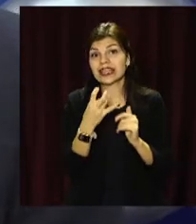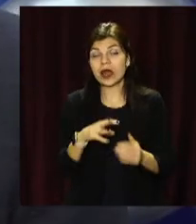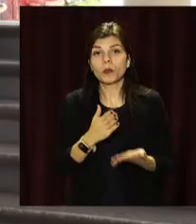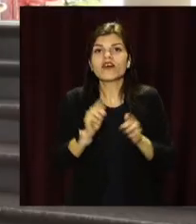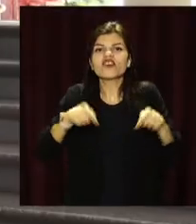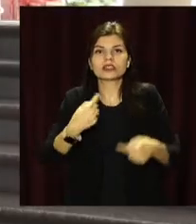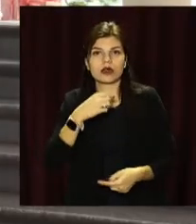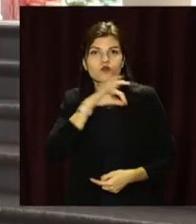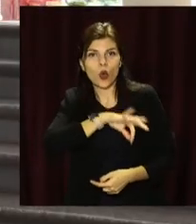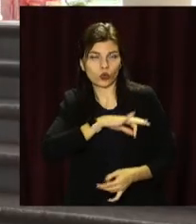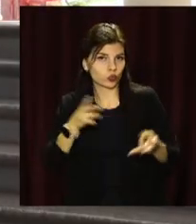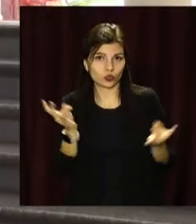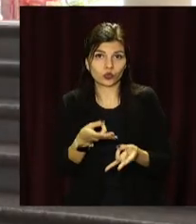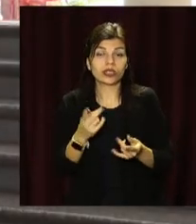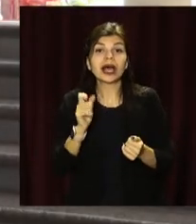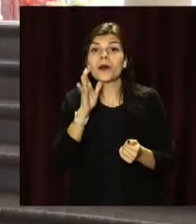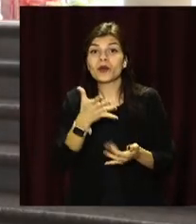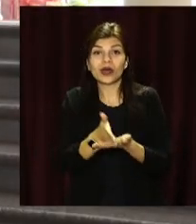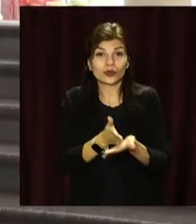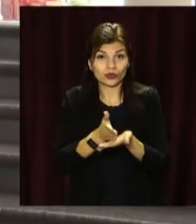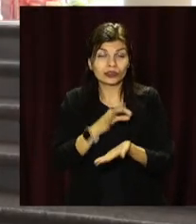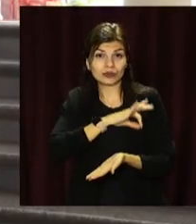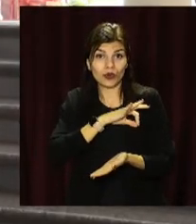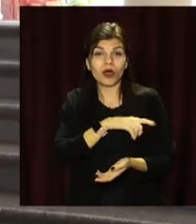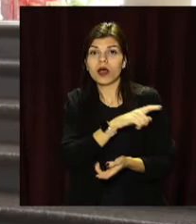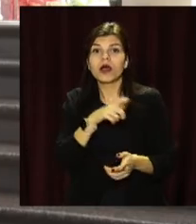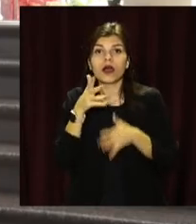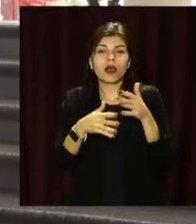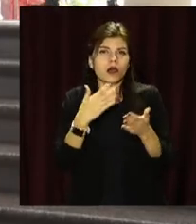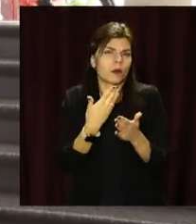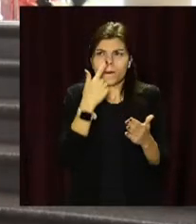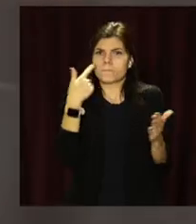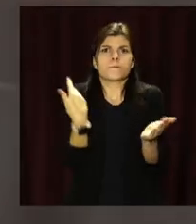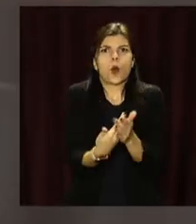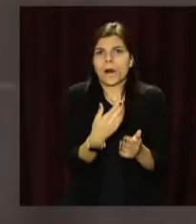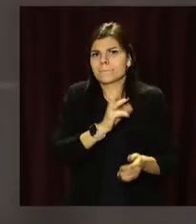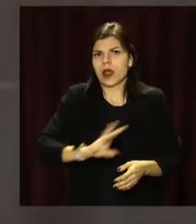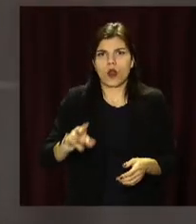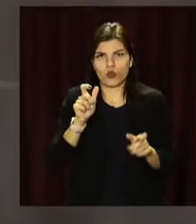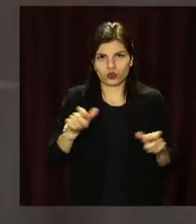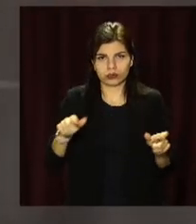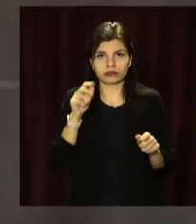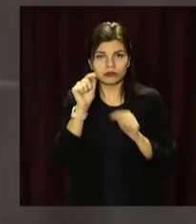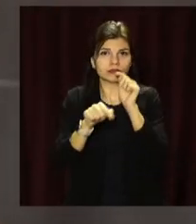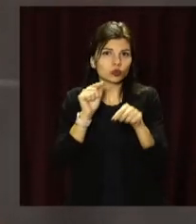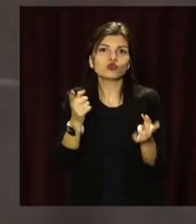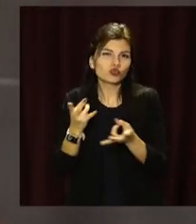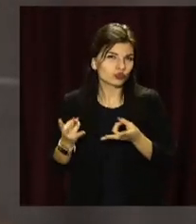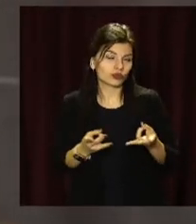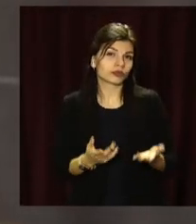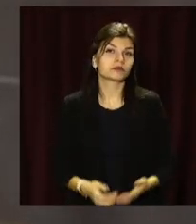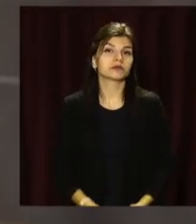висновлені. За п'ять років роботи послугами ЦНАП скористалися понад мільйон кам'янчан. Марія Требушенко, Сергій Азовських.